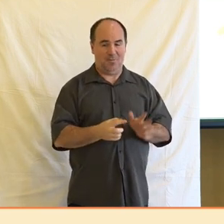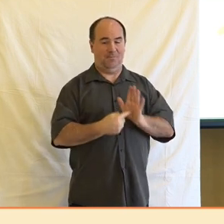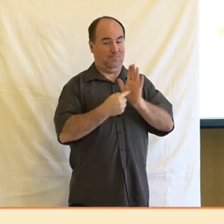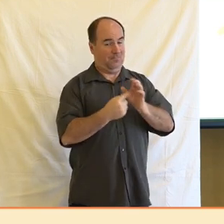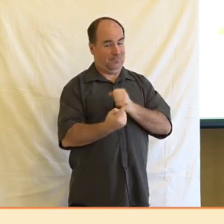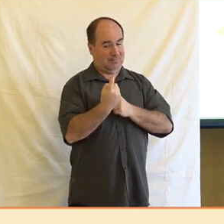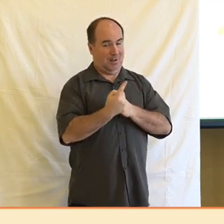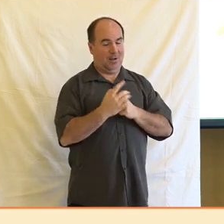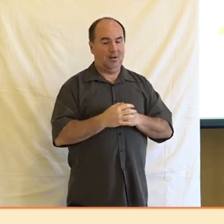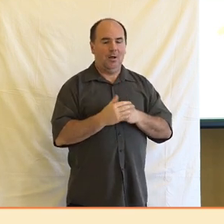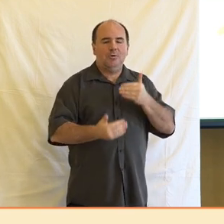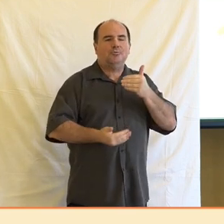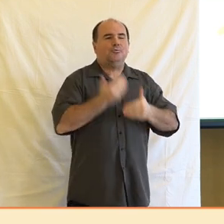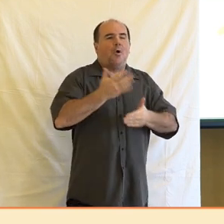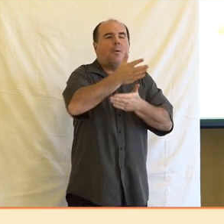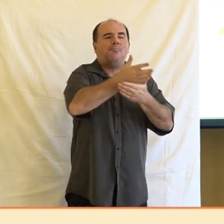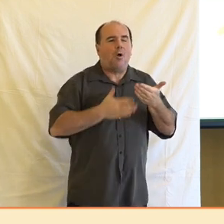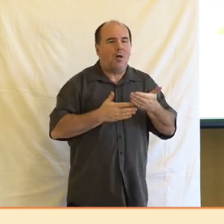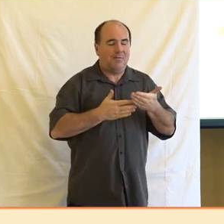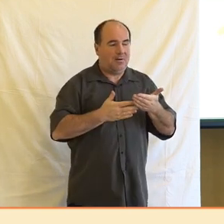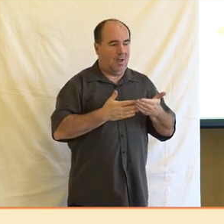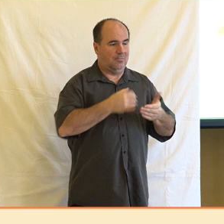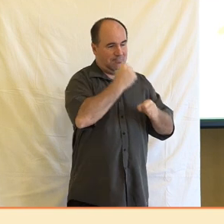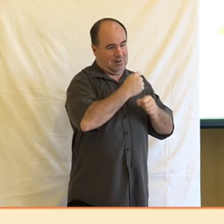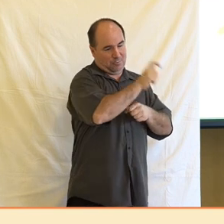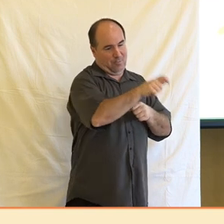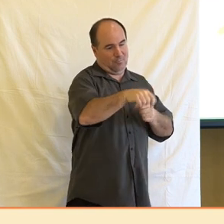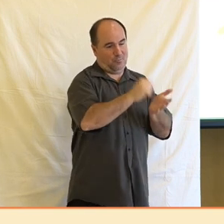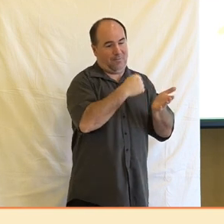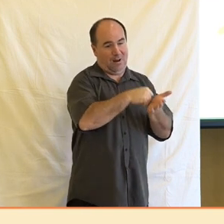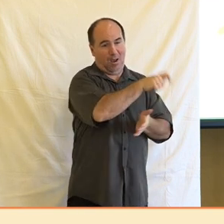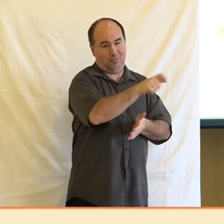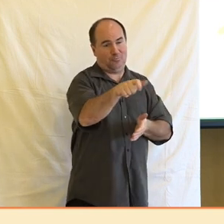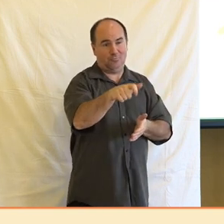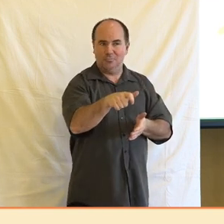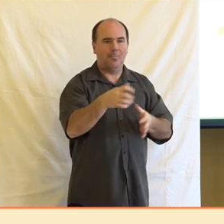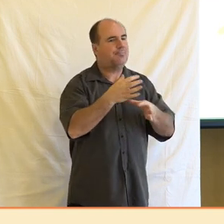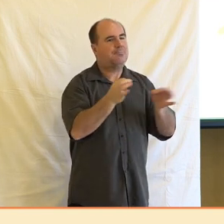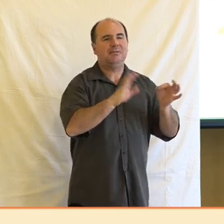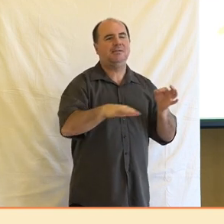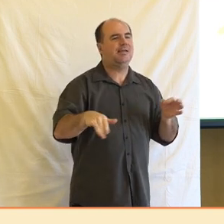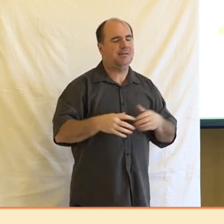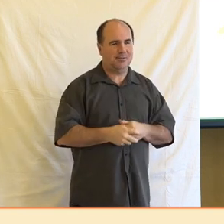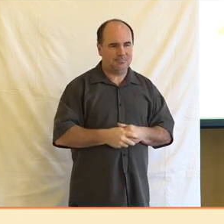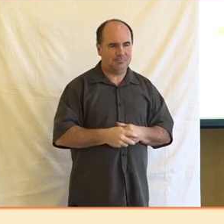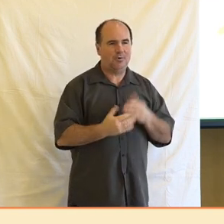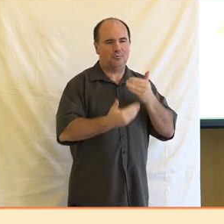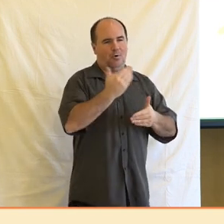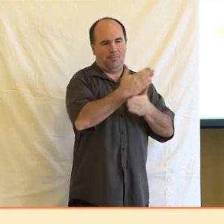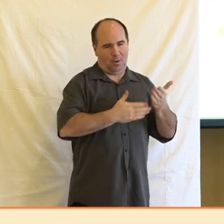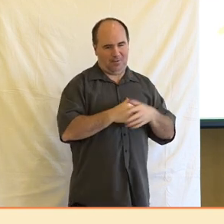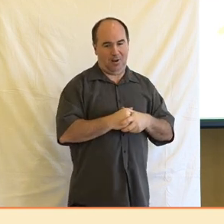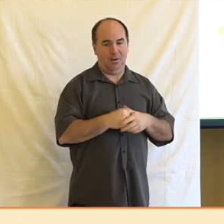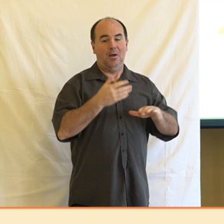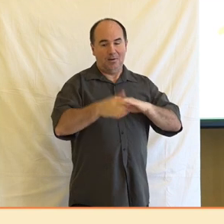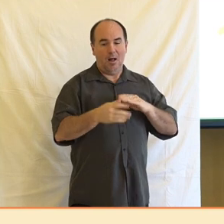necelá polovina z nich je bezdětných a nebo dalších 45% má maximálně